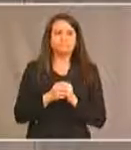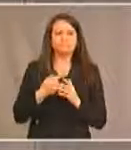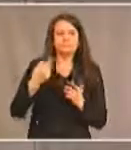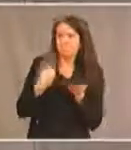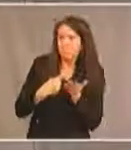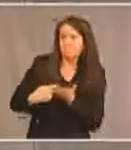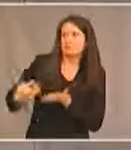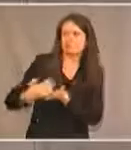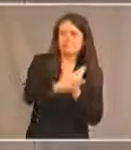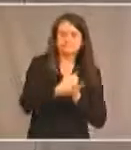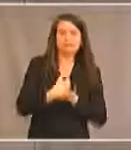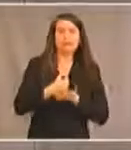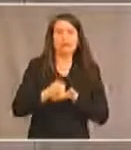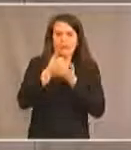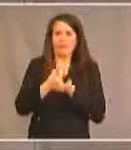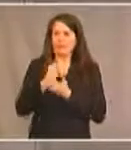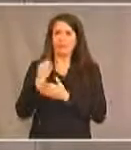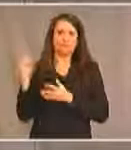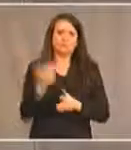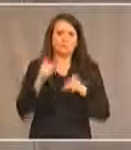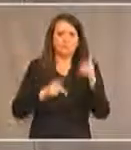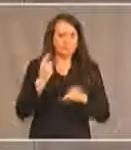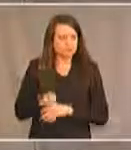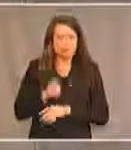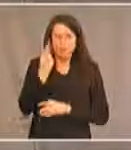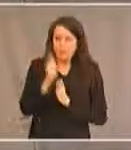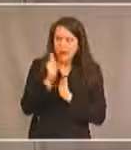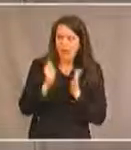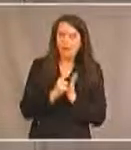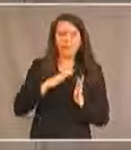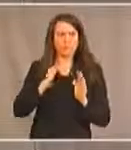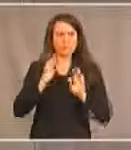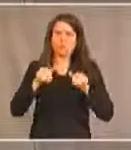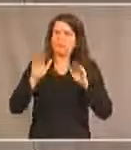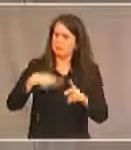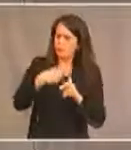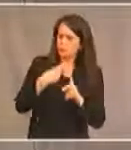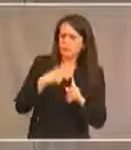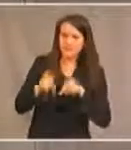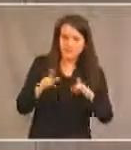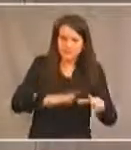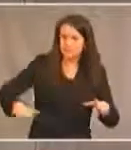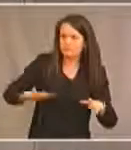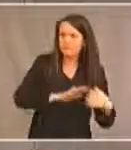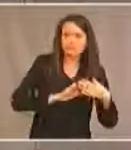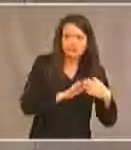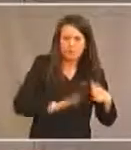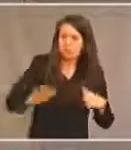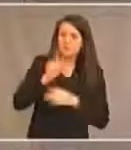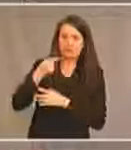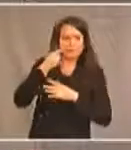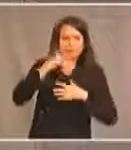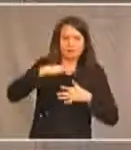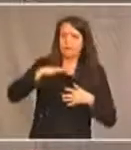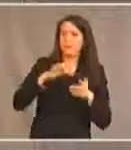tout le monde à comprendre comment cette loi pourrait avoir de bonnes conséquences pour nos gens, nos gouvernements et nos communautés. C'est une